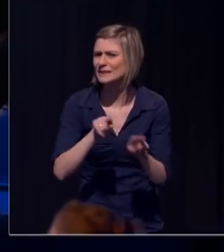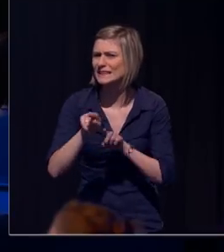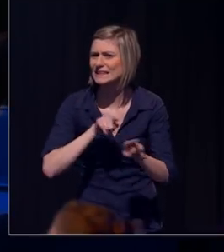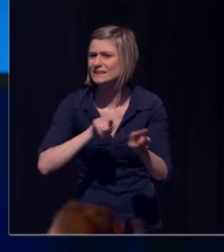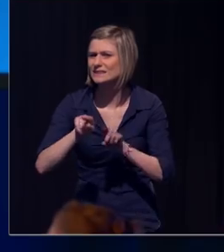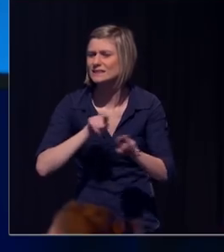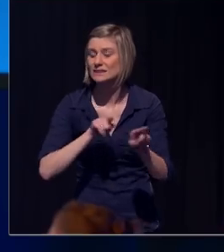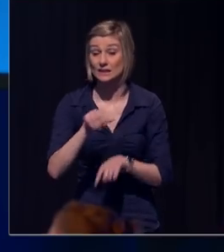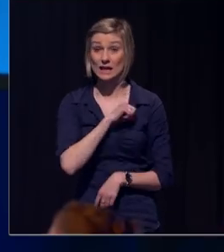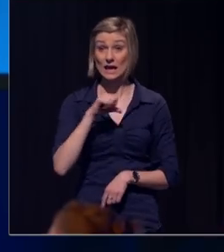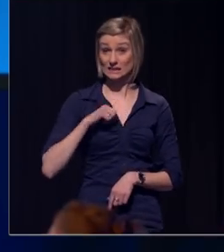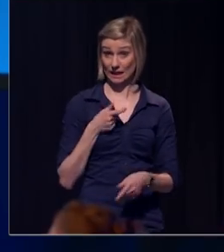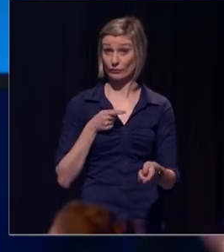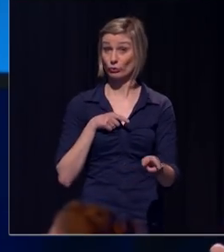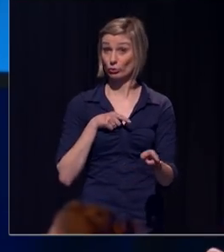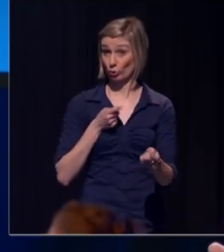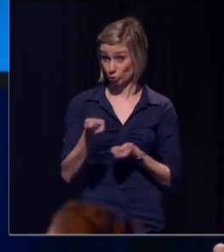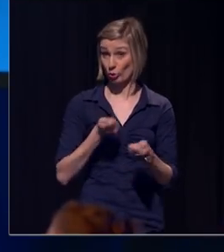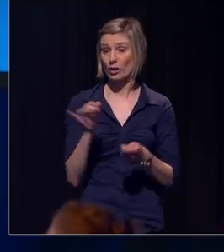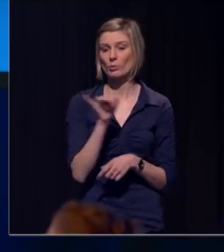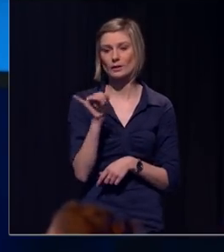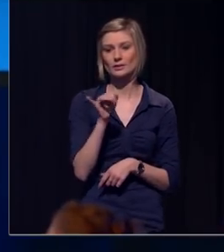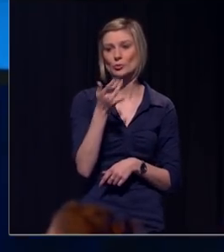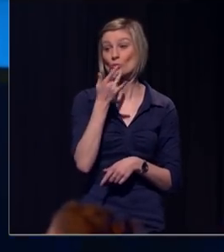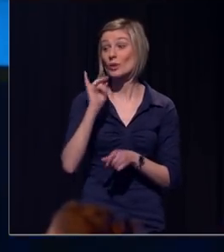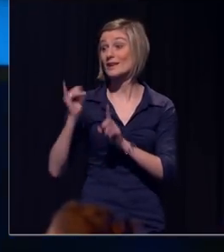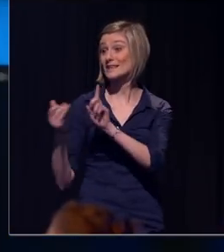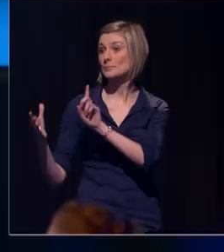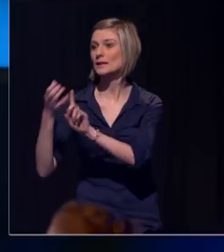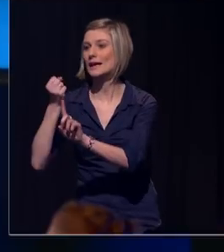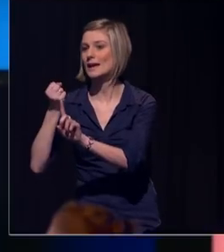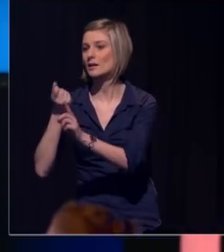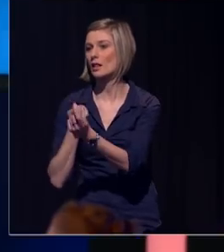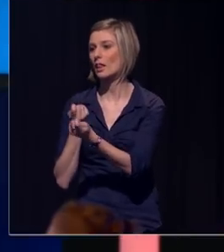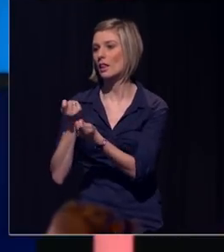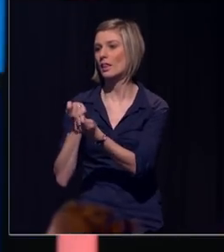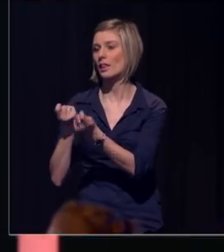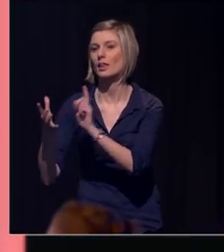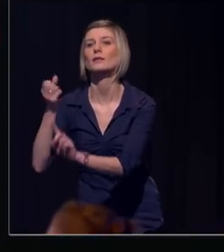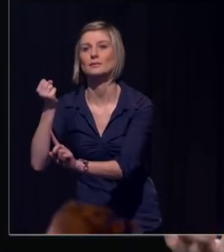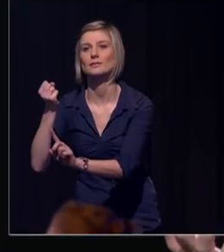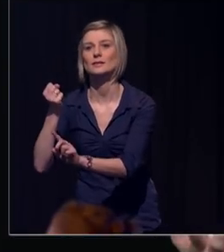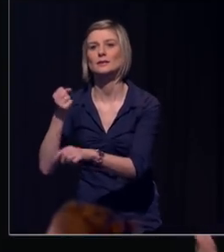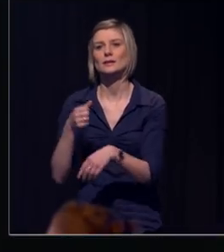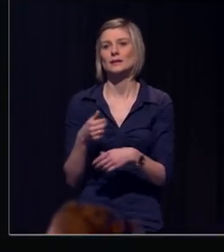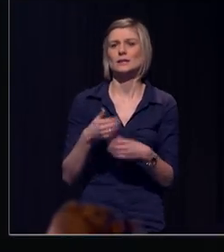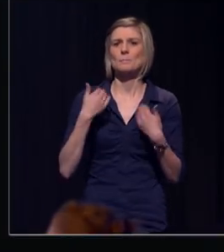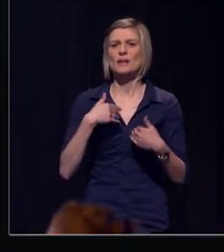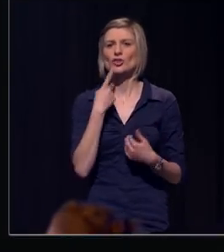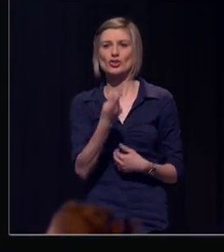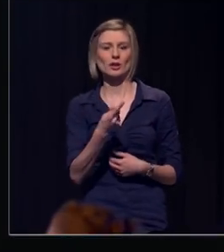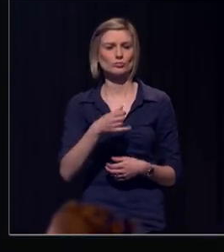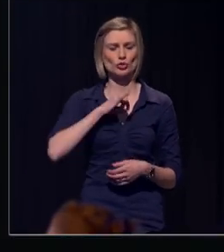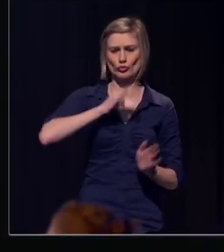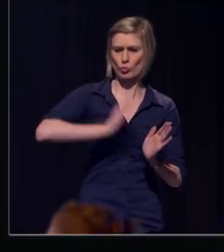is datgene wat wij gebruiken om dingen te bereiken. Die zelfcontrole noemen we in de volksmond karakter, discipline,